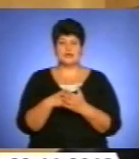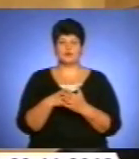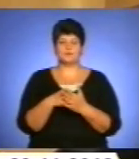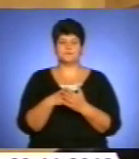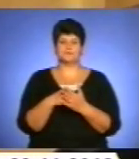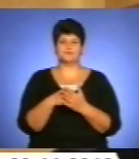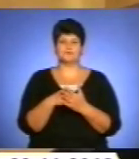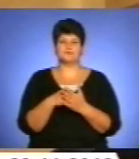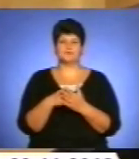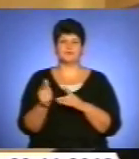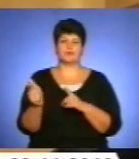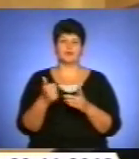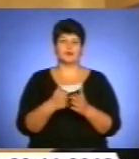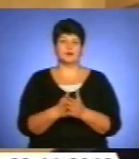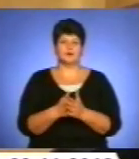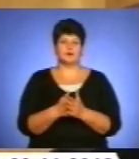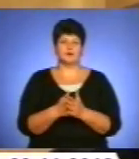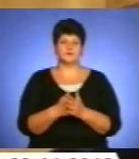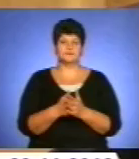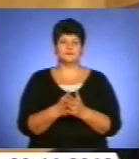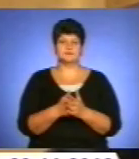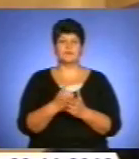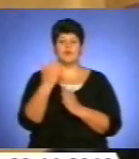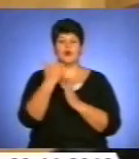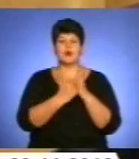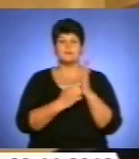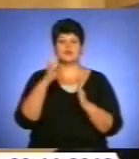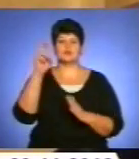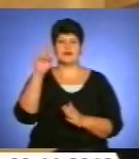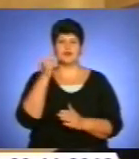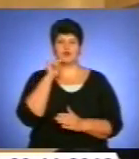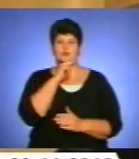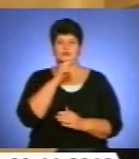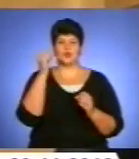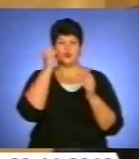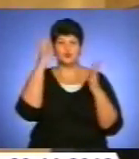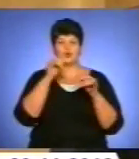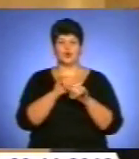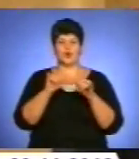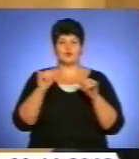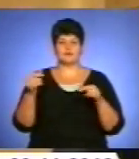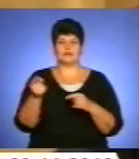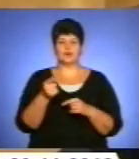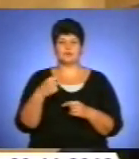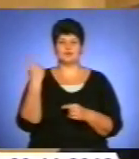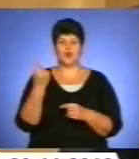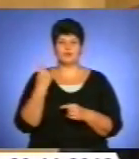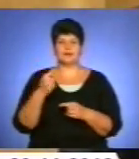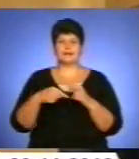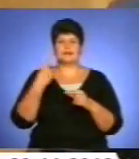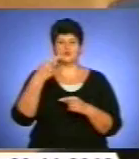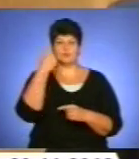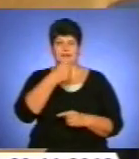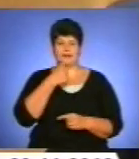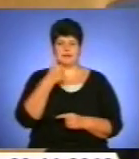до програми соціально-економічного та культурного розвитку Тернопільської області на наступний